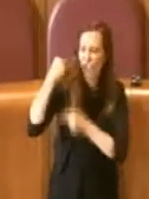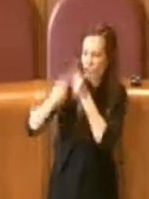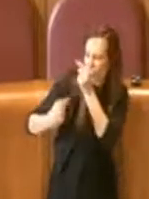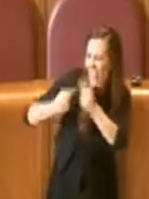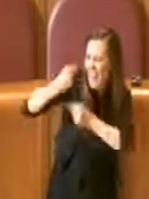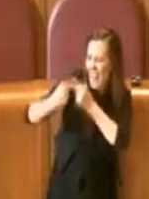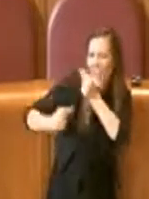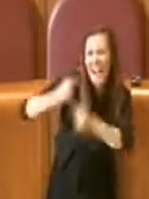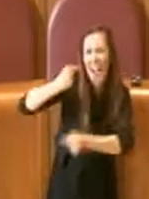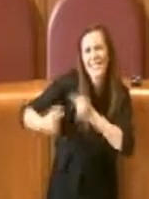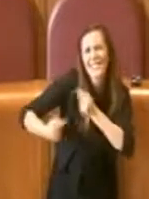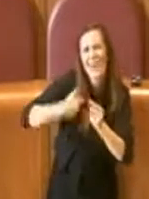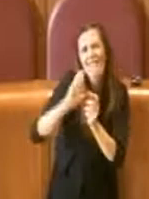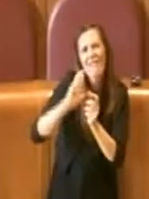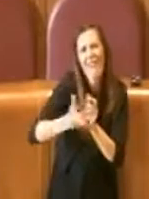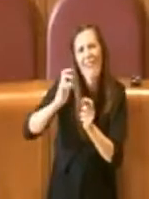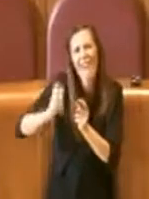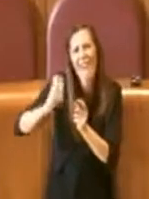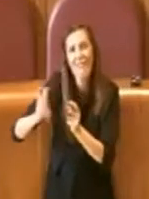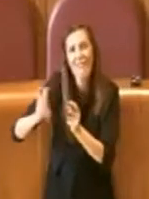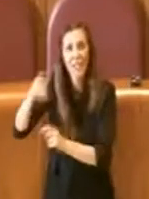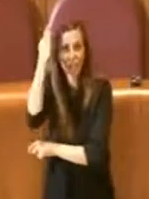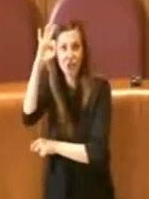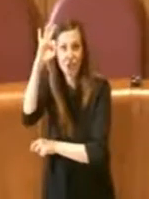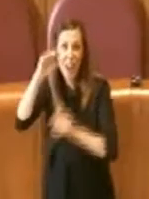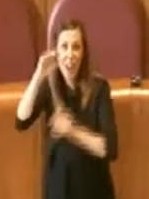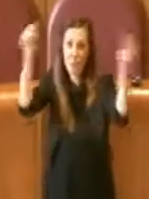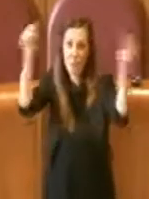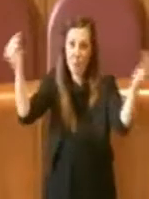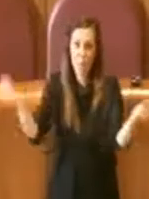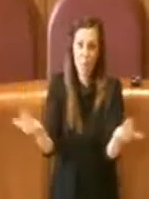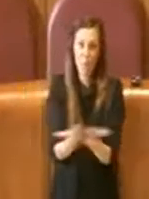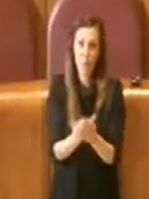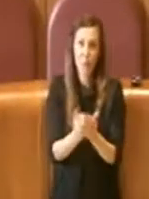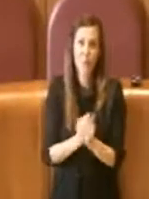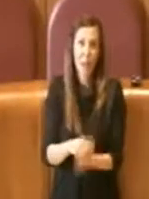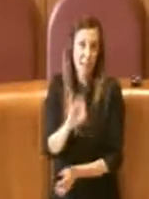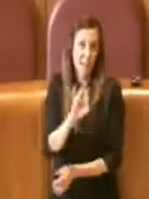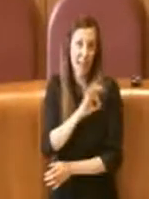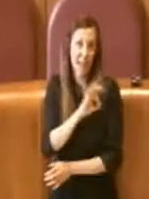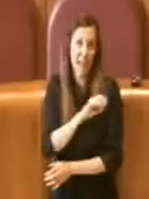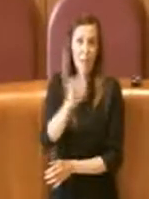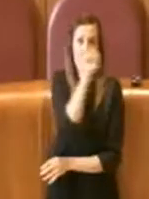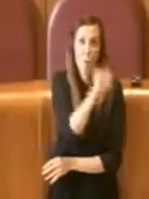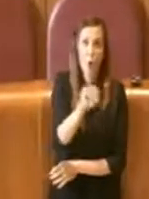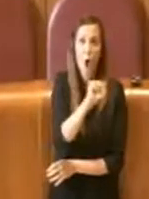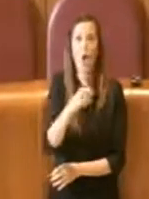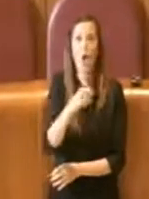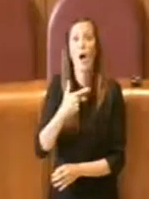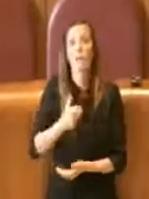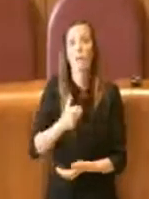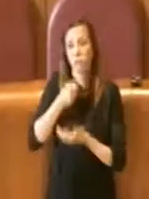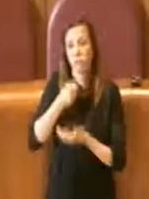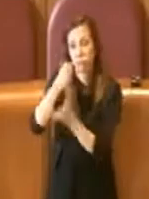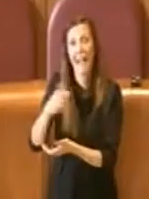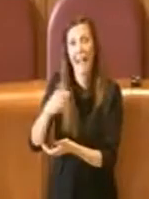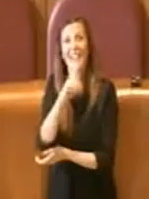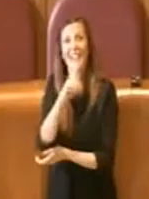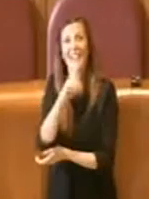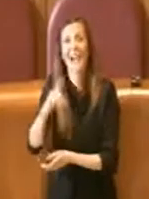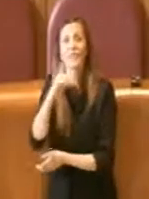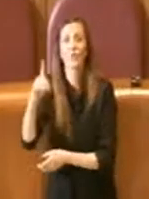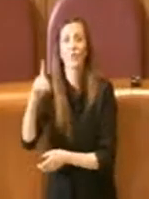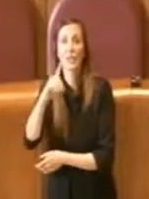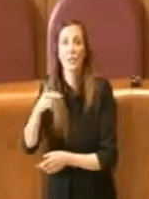del genio ed eccellenza italiana nel mondo. Oltre ai Grammy Awards, Golden Globes, David Di Tonatello,